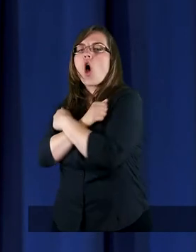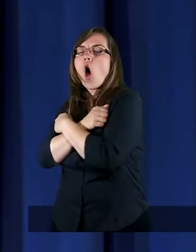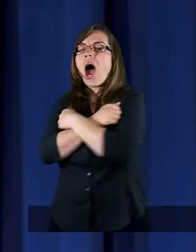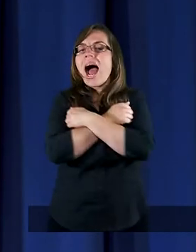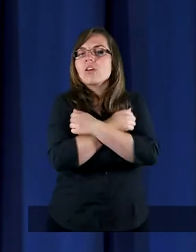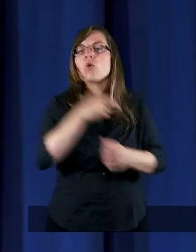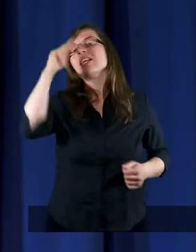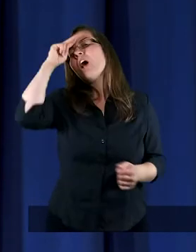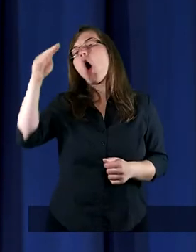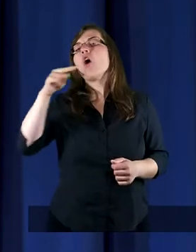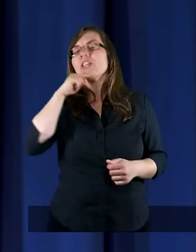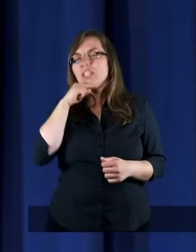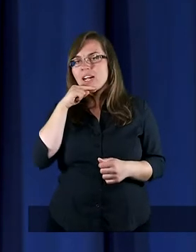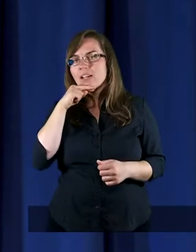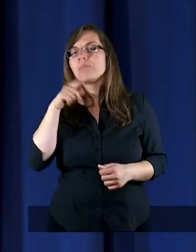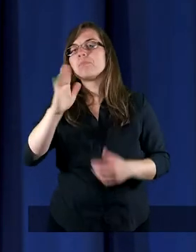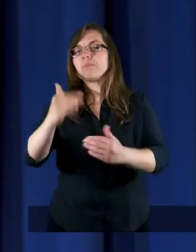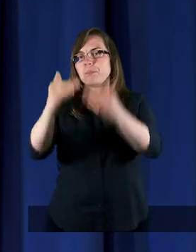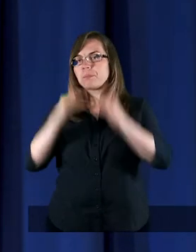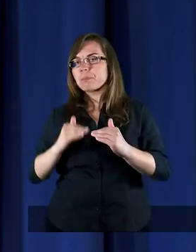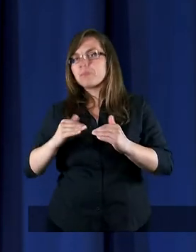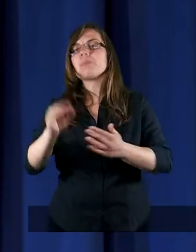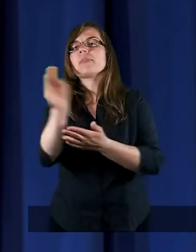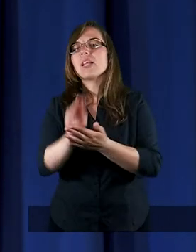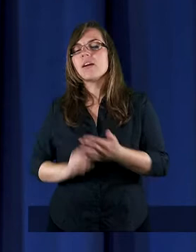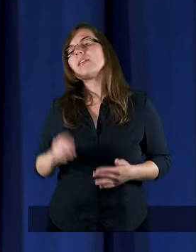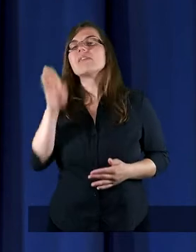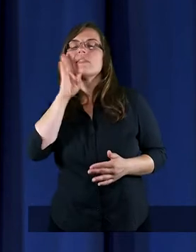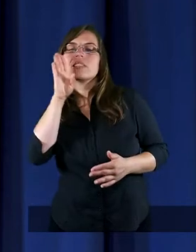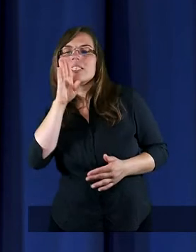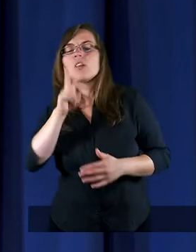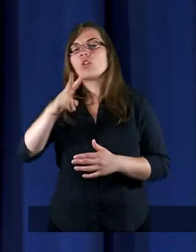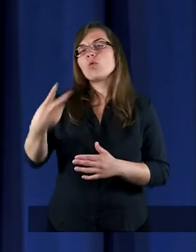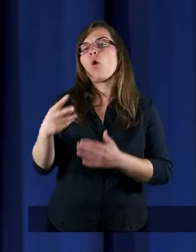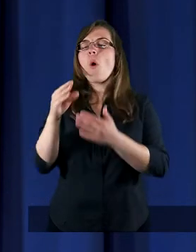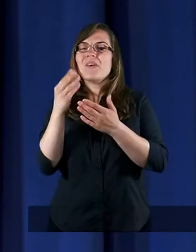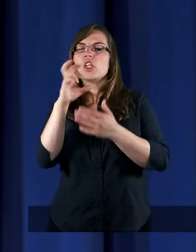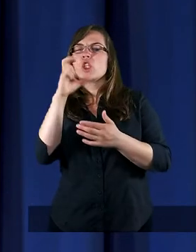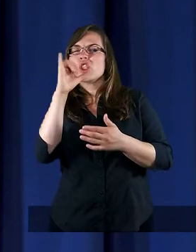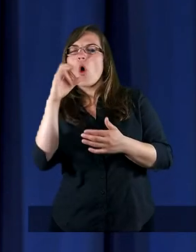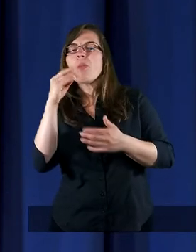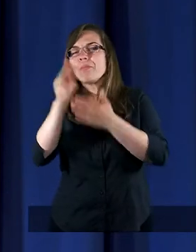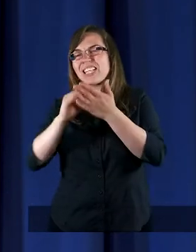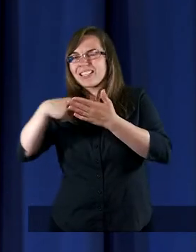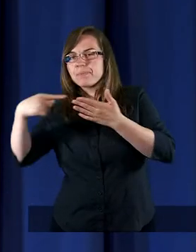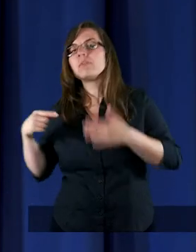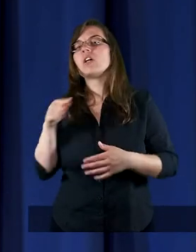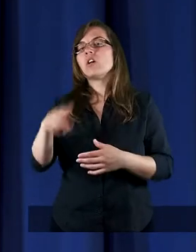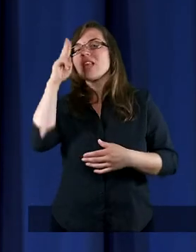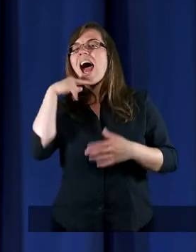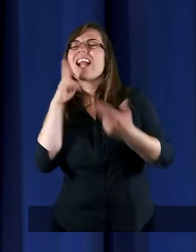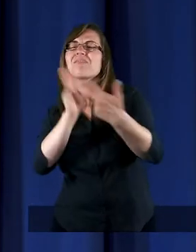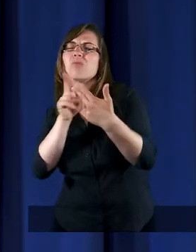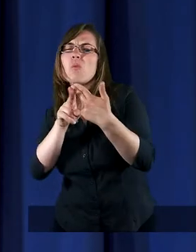ojciec. I poniżej dopisał tą samą grubą czcionką Paco, umówmy się